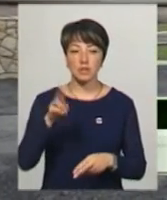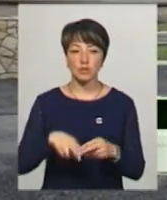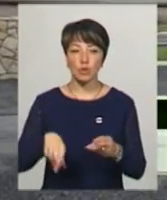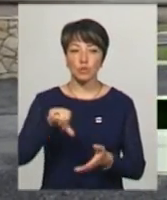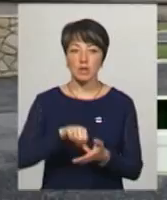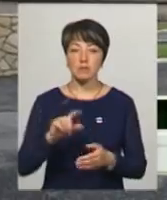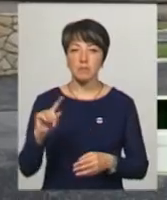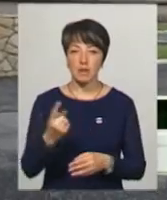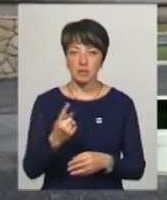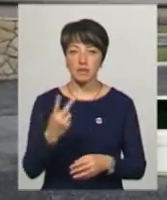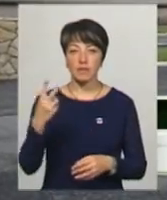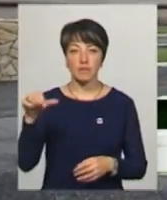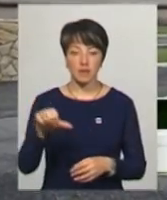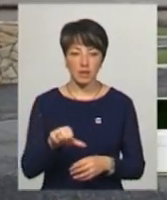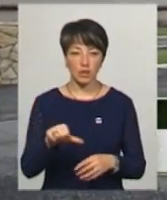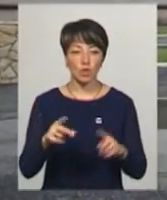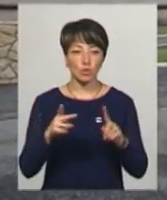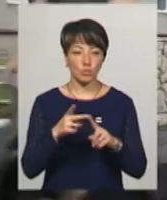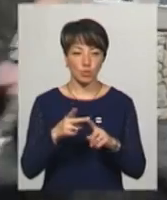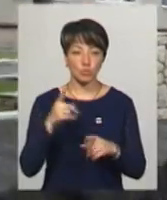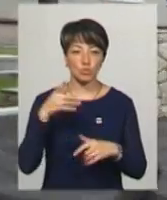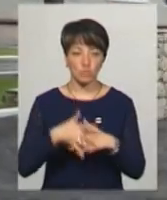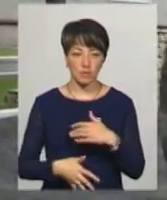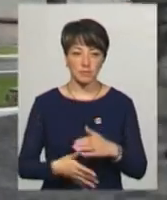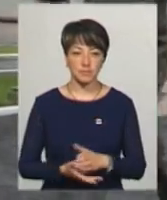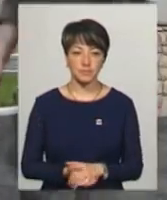дві хвилини – на вихід другий. Зрозуміли?